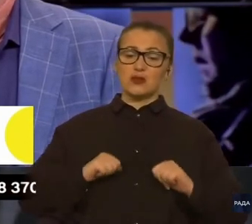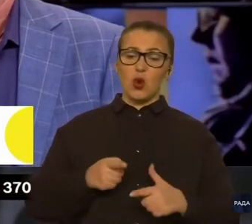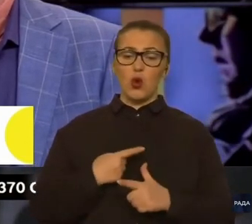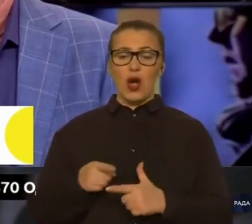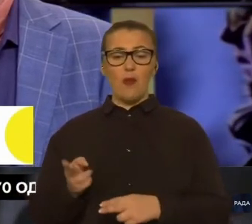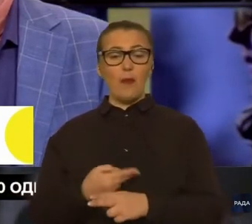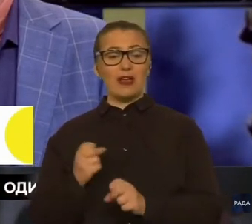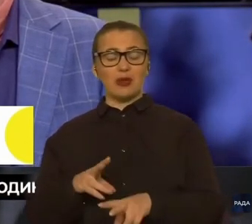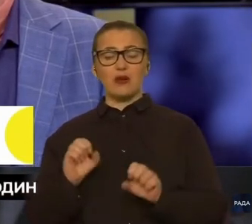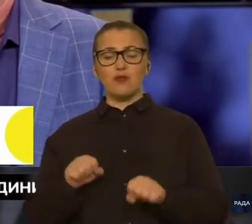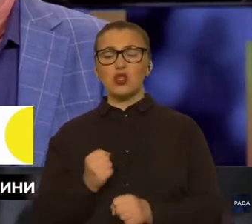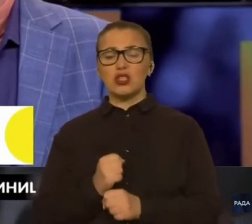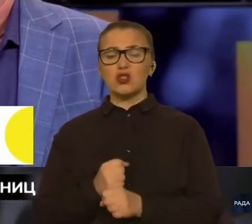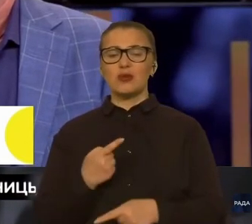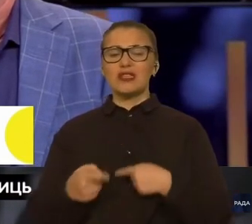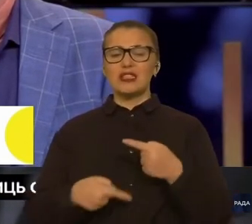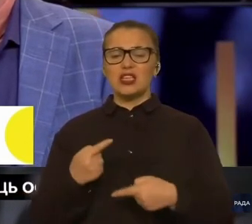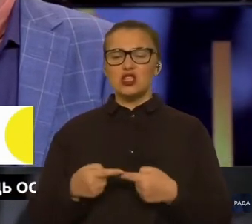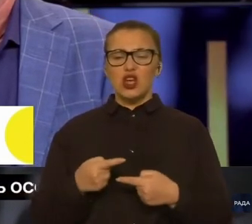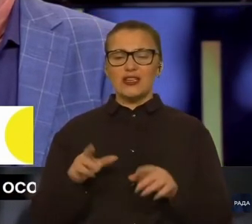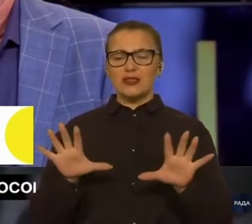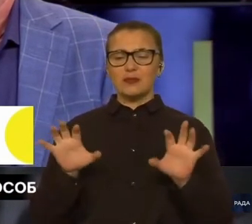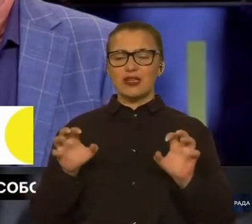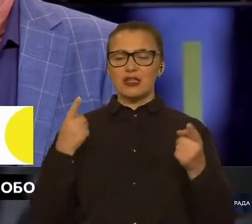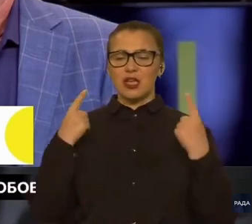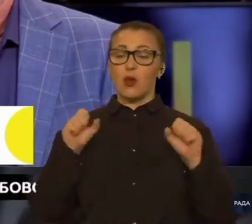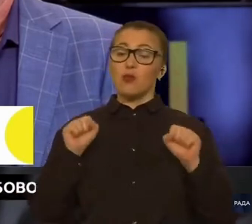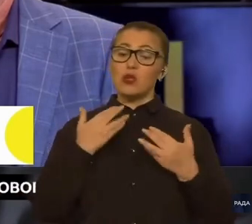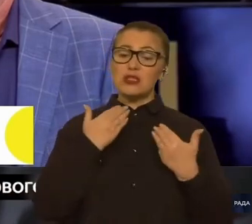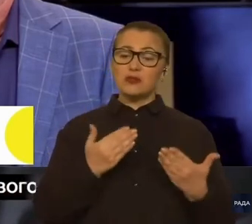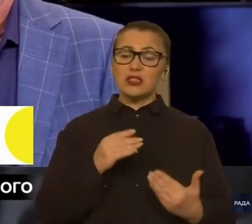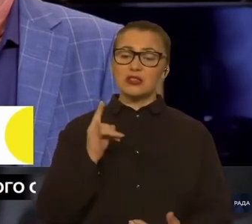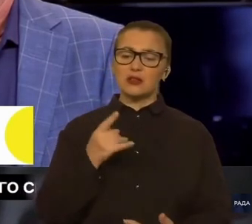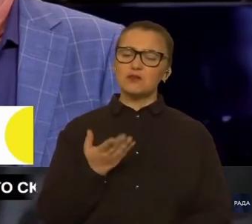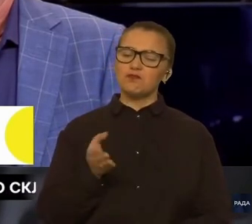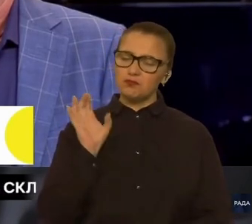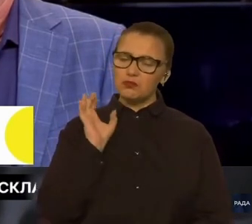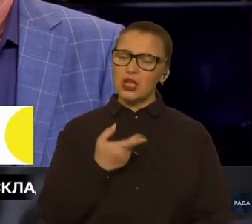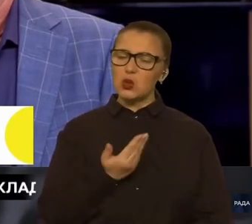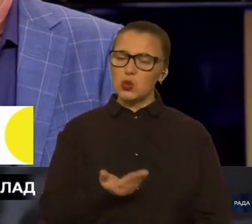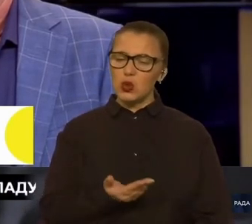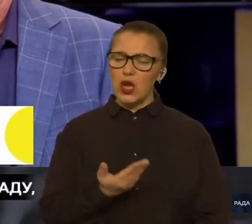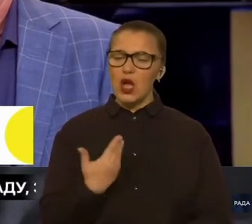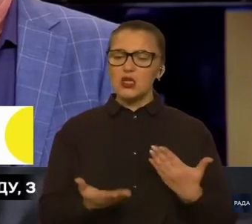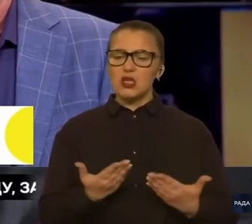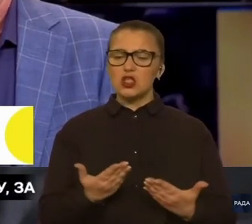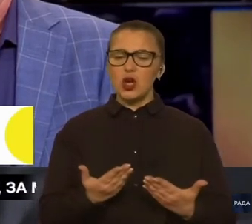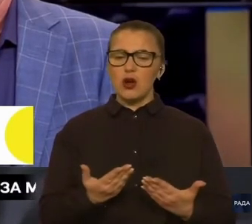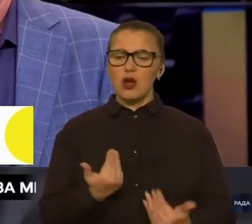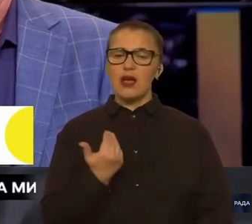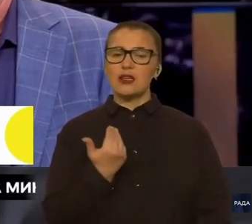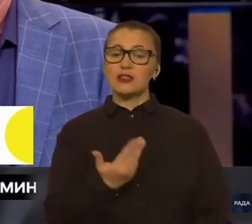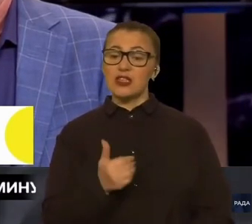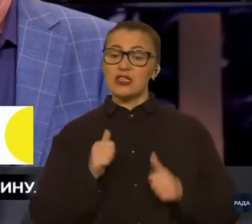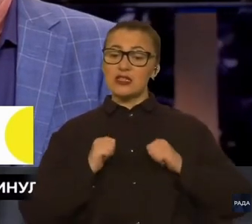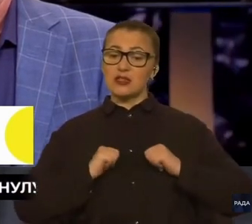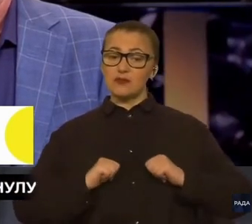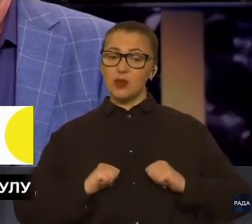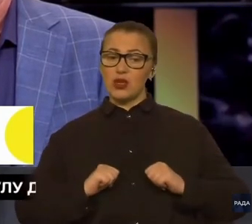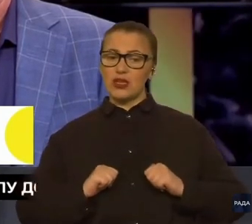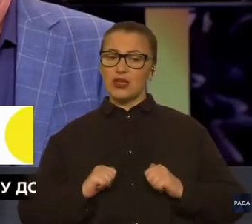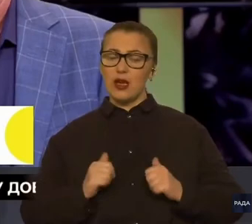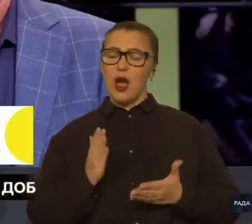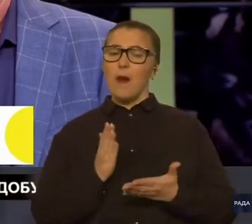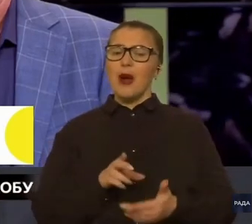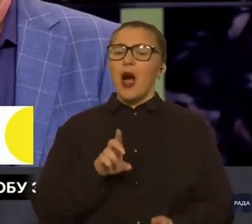це через канали сприйняття інформації. Ми можемо запитати у них, слухай, а якщо твій спокій мав би колір